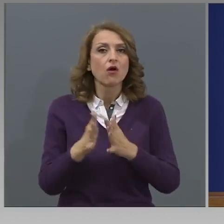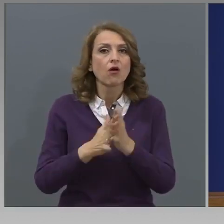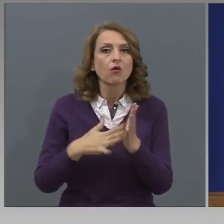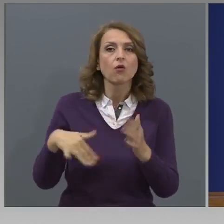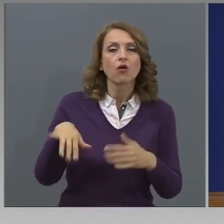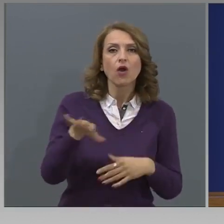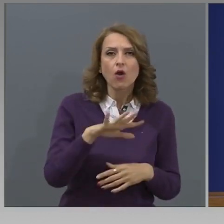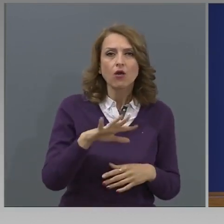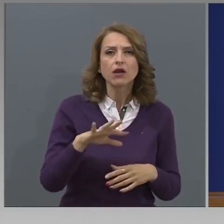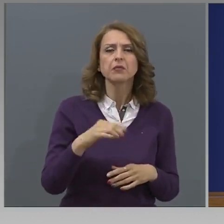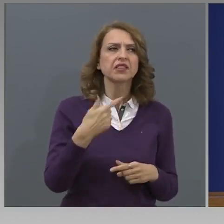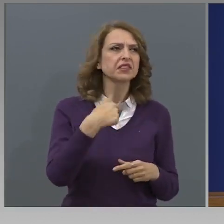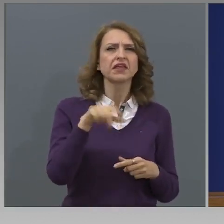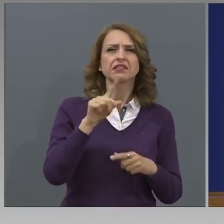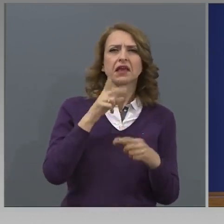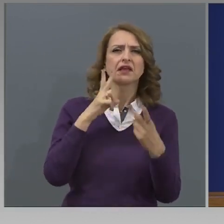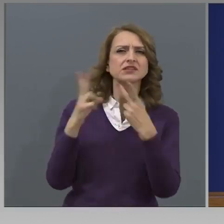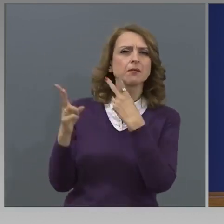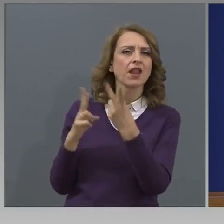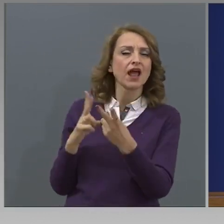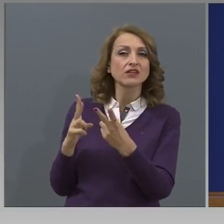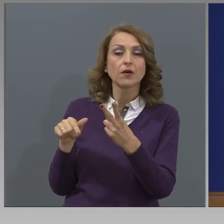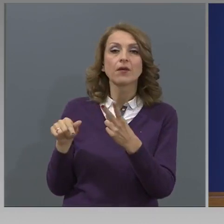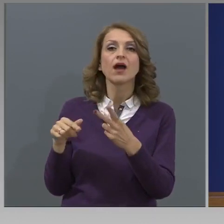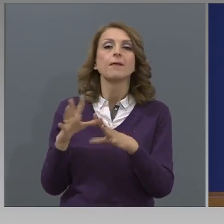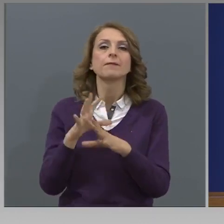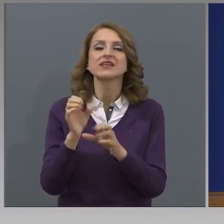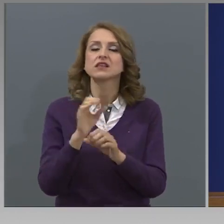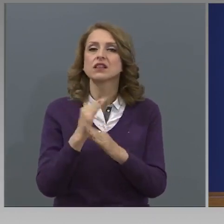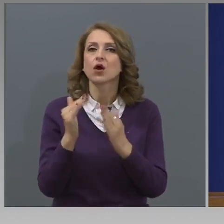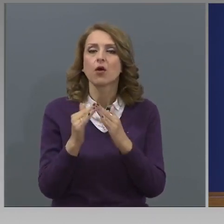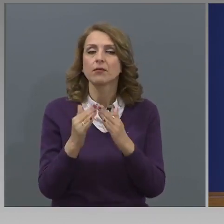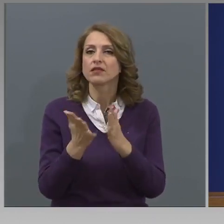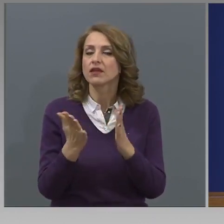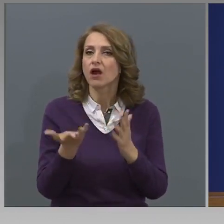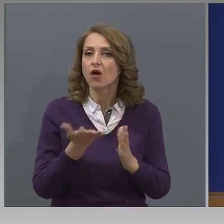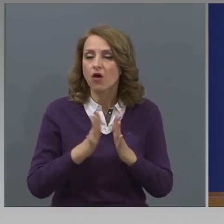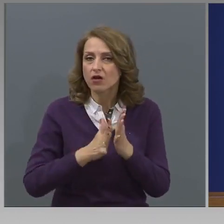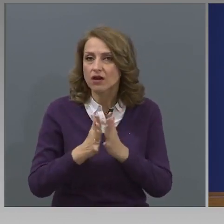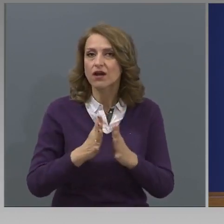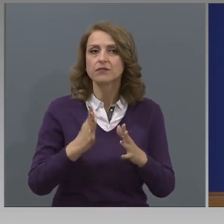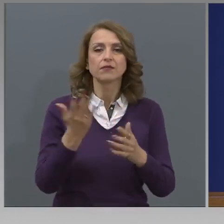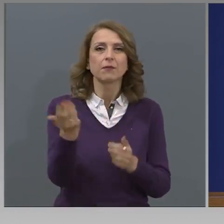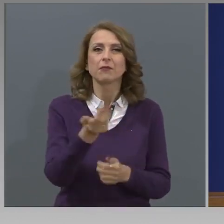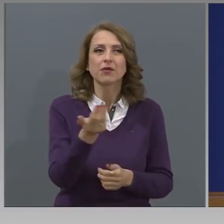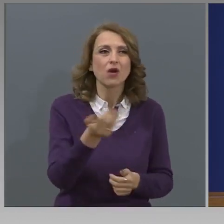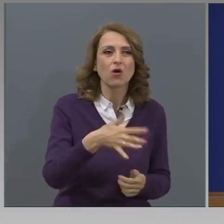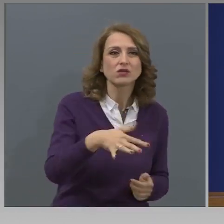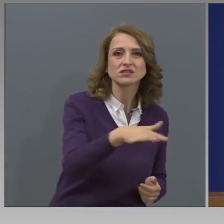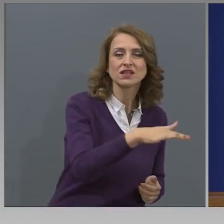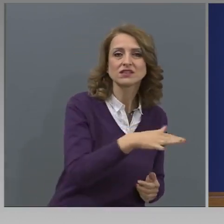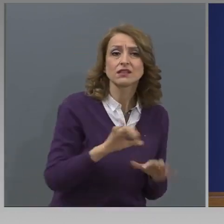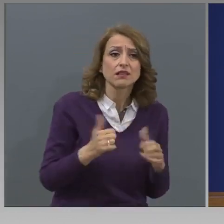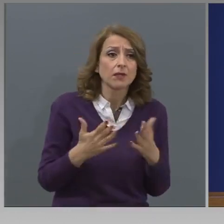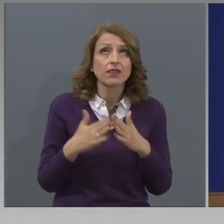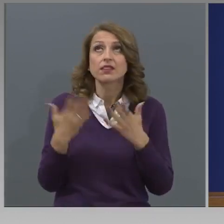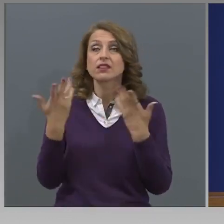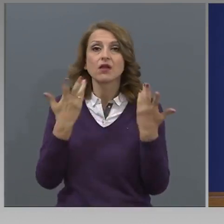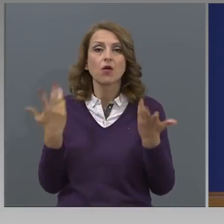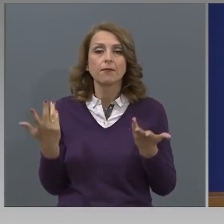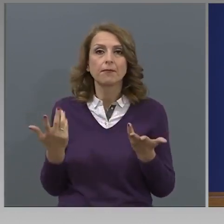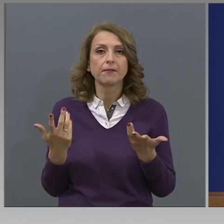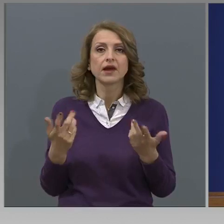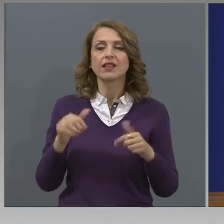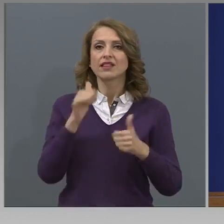обичайно време са невидими за нас, но това са хората, които са бездомни, хората, които са просещи. Голяма част от тях в момента поради това, че няма